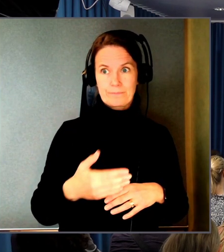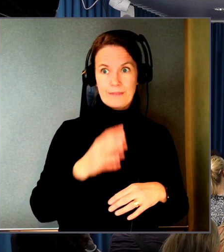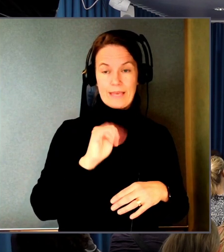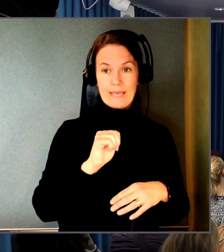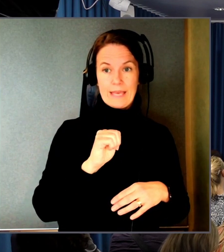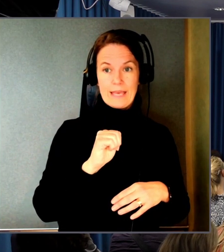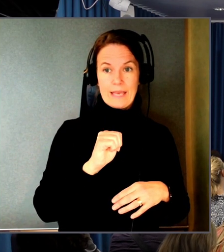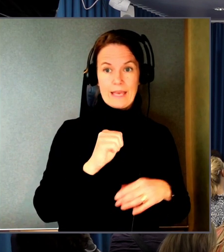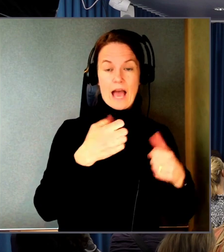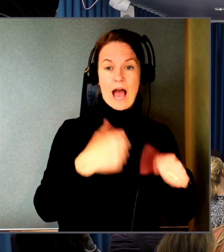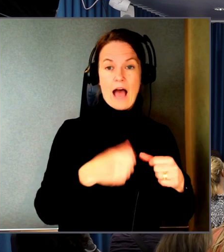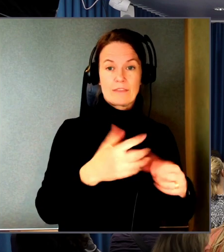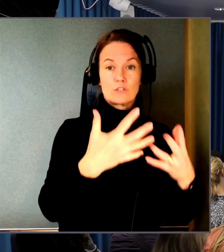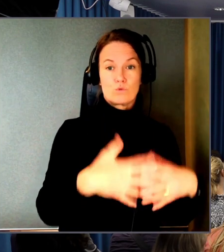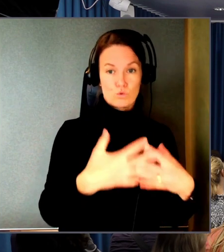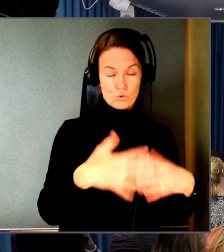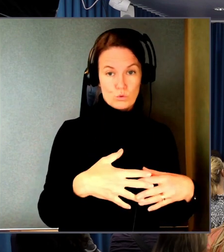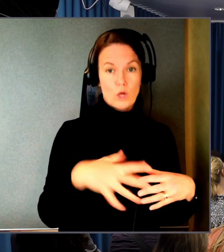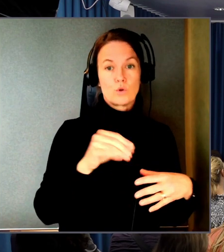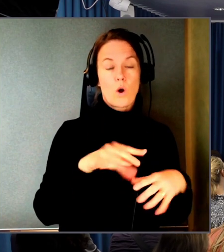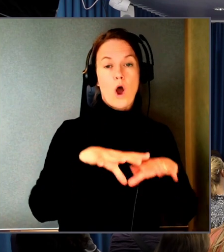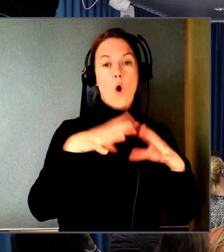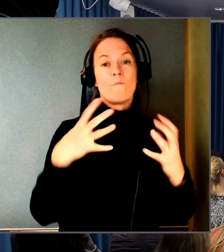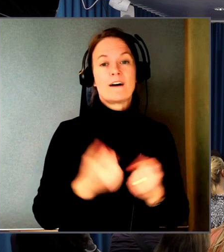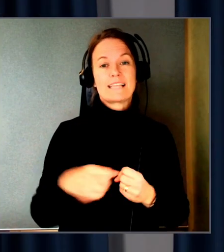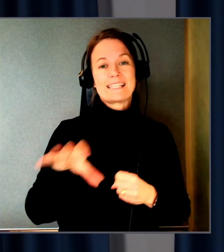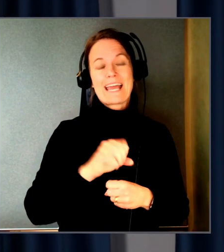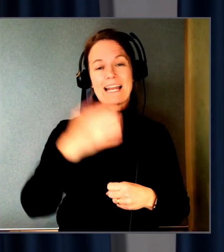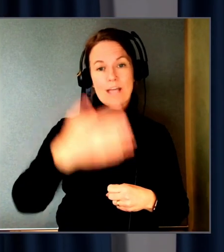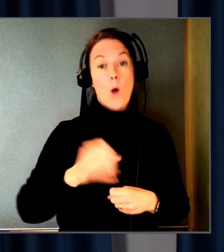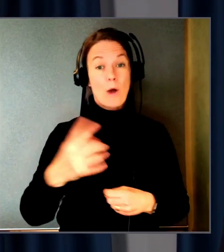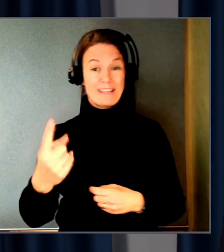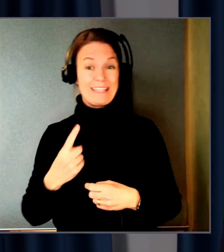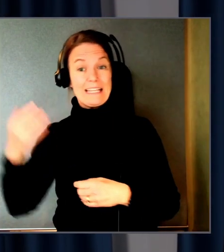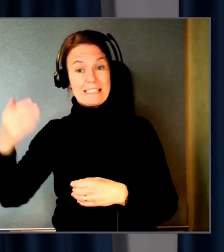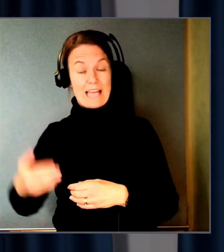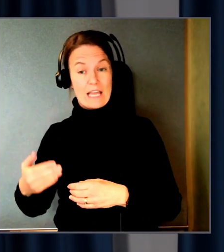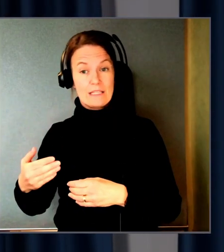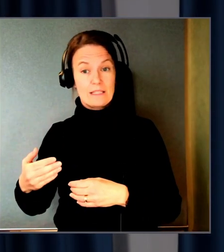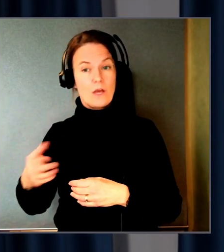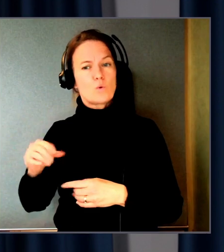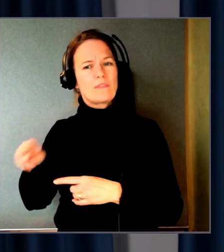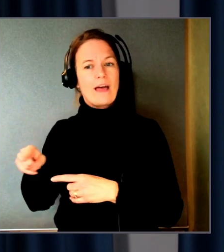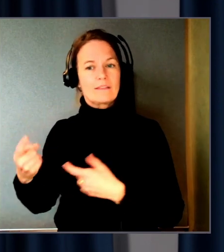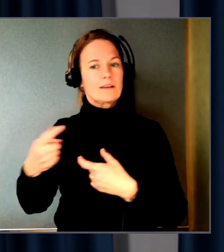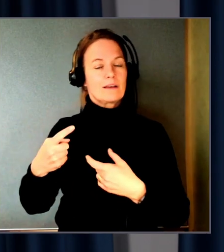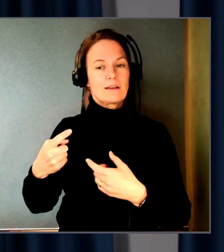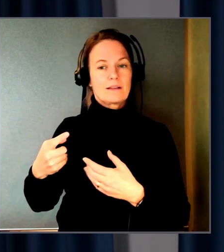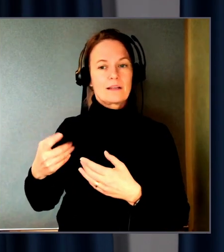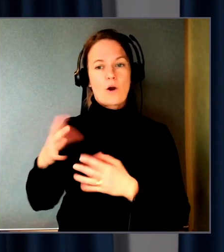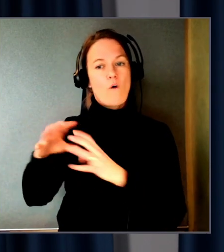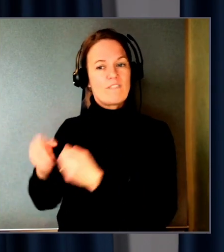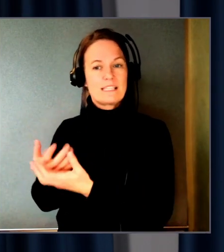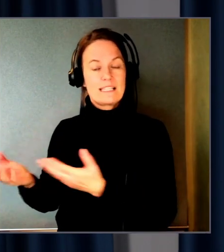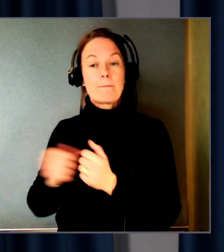funktionalitet så omfattas den sajten. Har du en till sajt vid sidan av så kanske den inte omfattas. Nej. Men